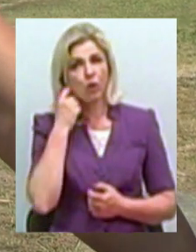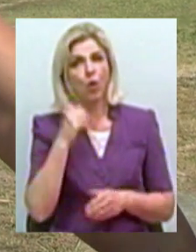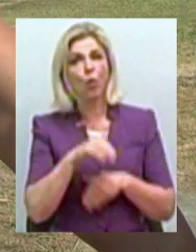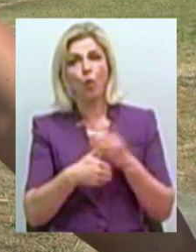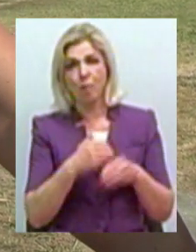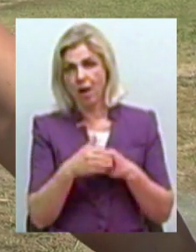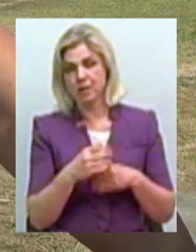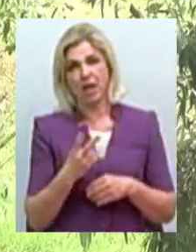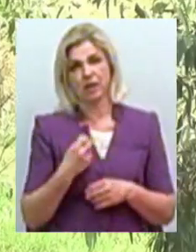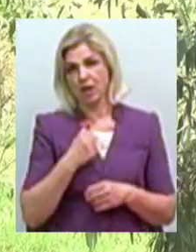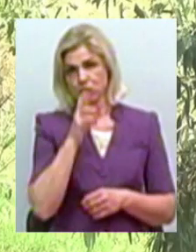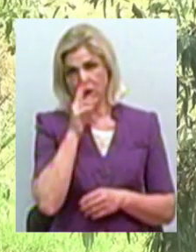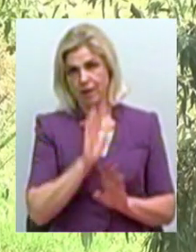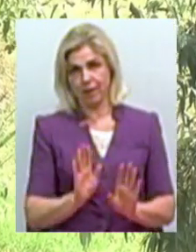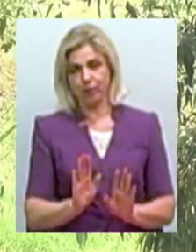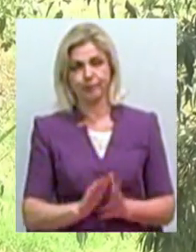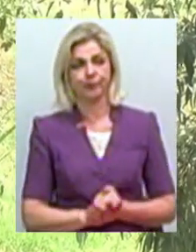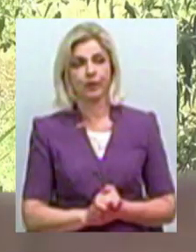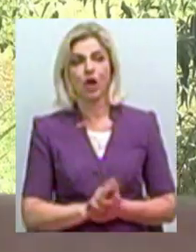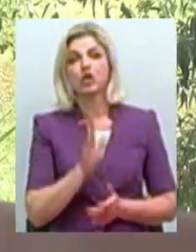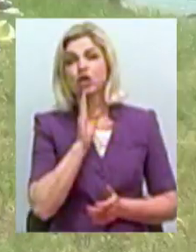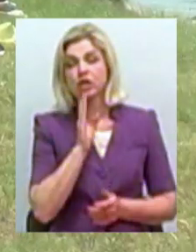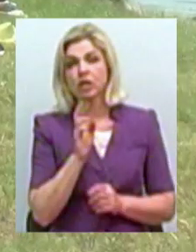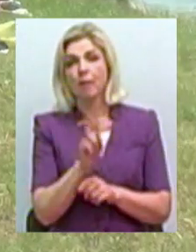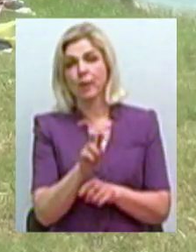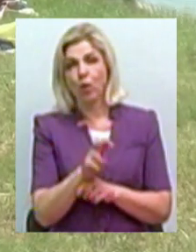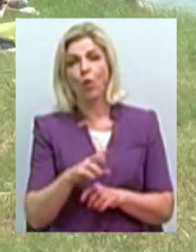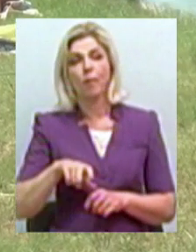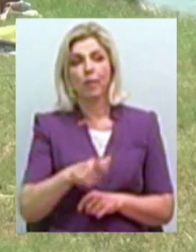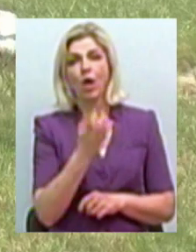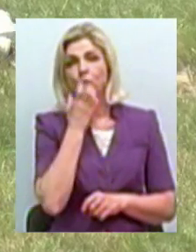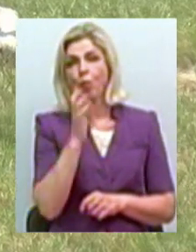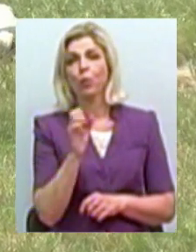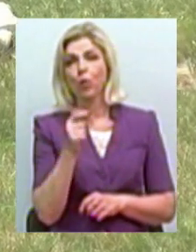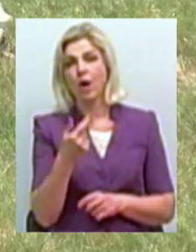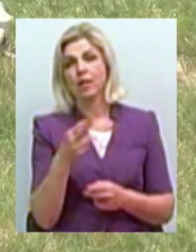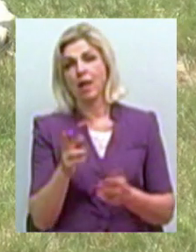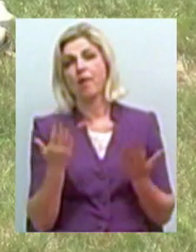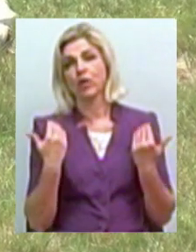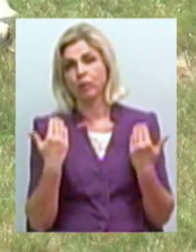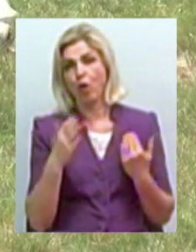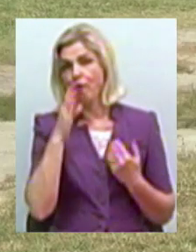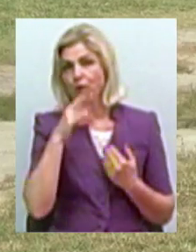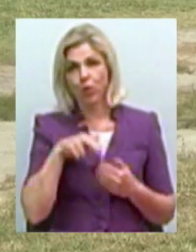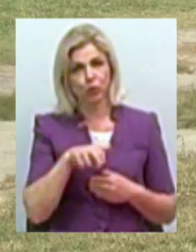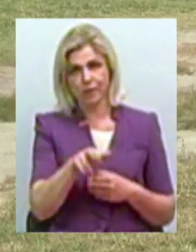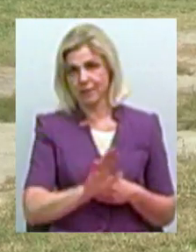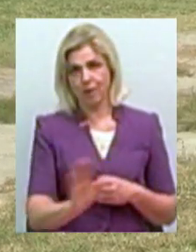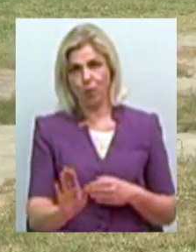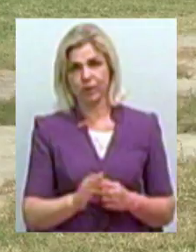не бідкаюсь. Марія Руді приходить на берег Південного Бугу для відпочинку, втім воду не заходить.